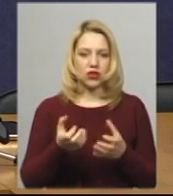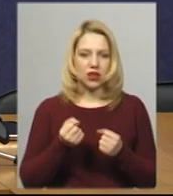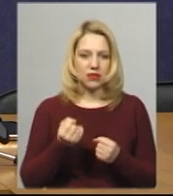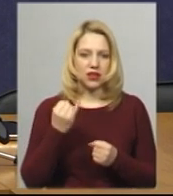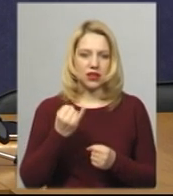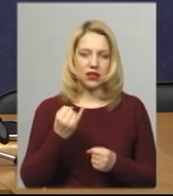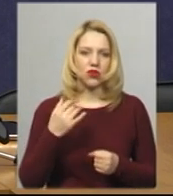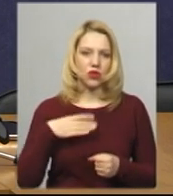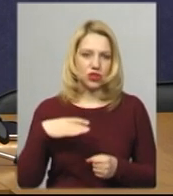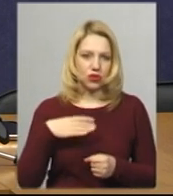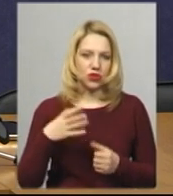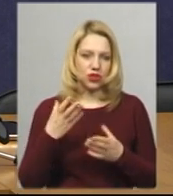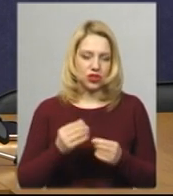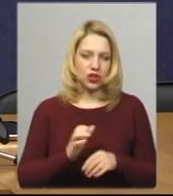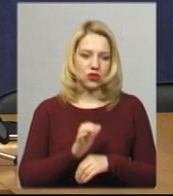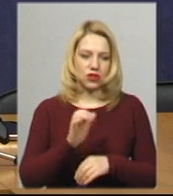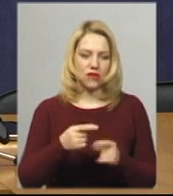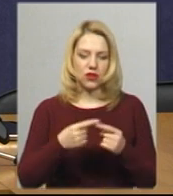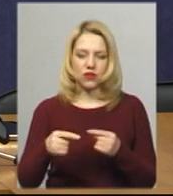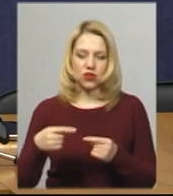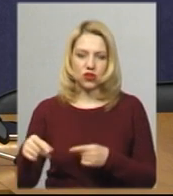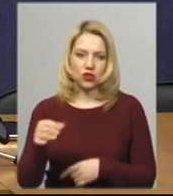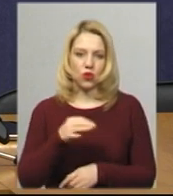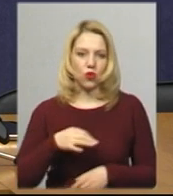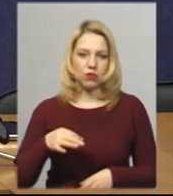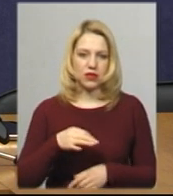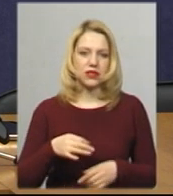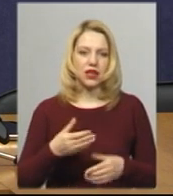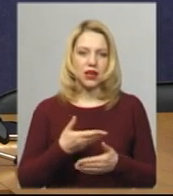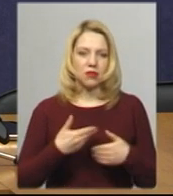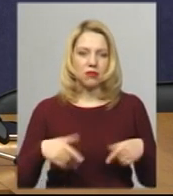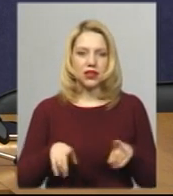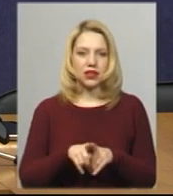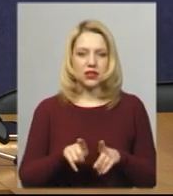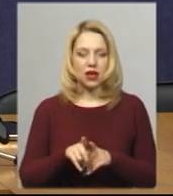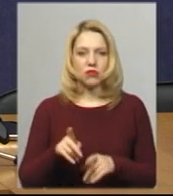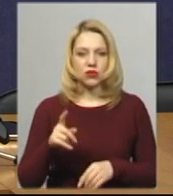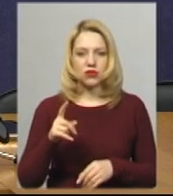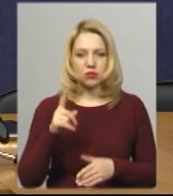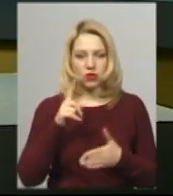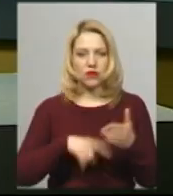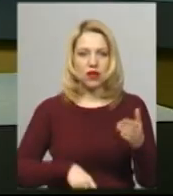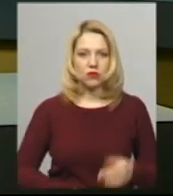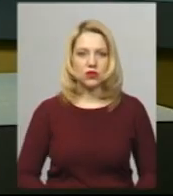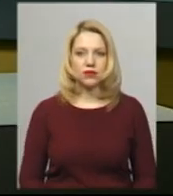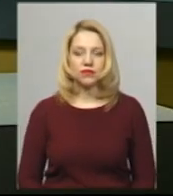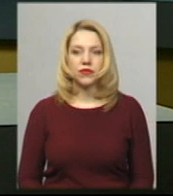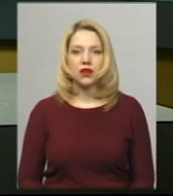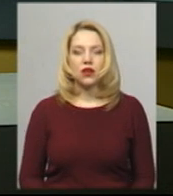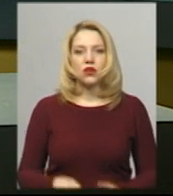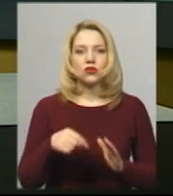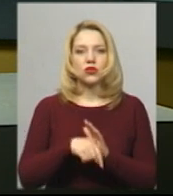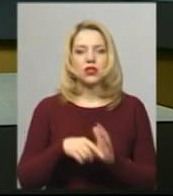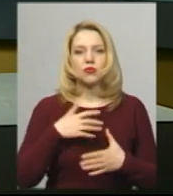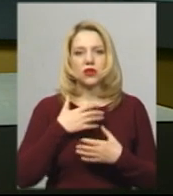доставка в інші області. Ми так само сподіваємось. Стосовно